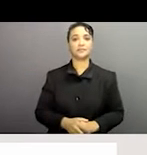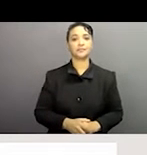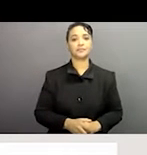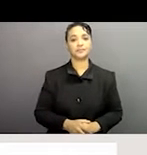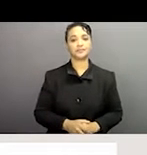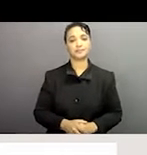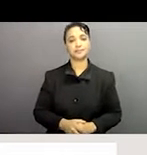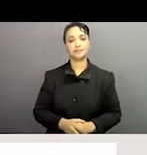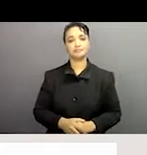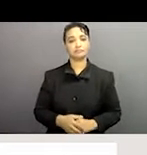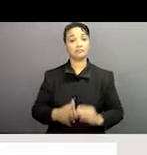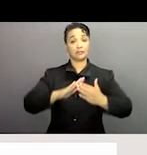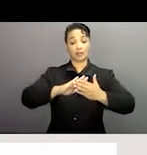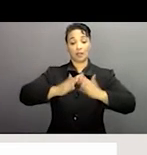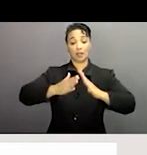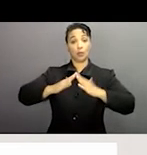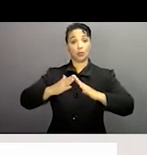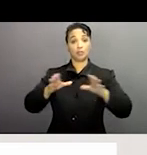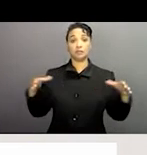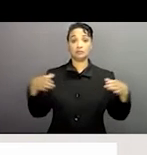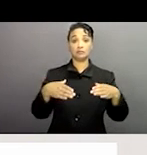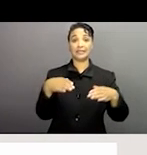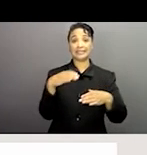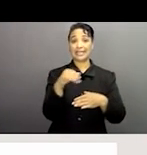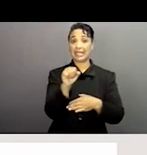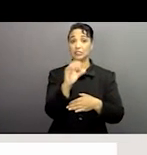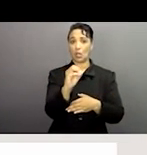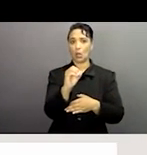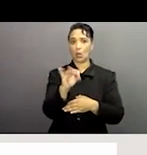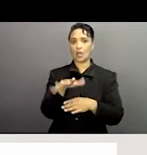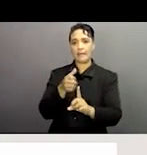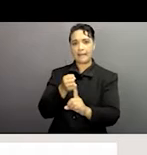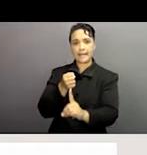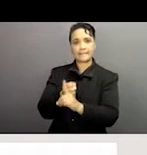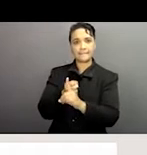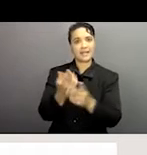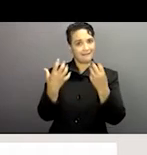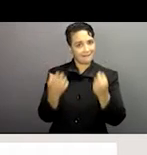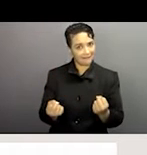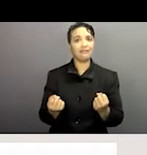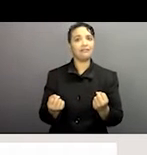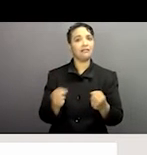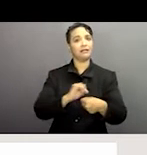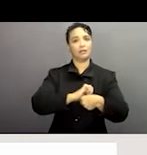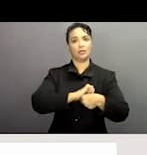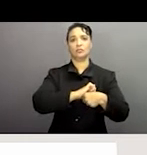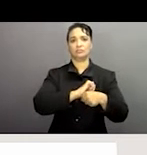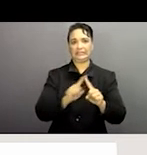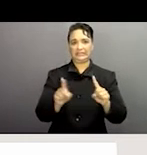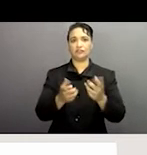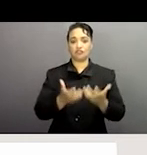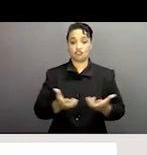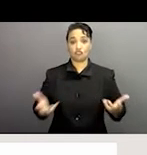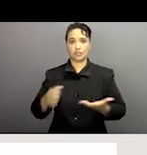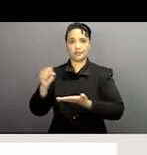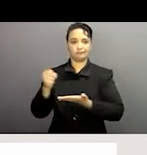même temps, je dirais aussi que la société civile a été impactée par l'impact de ces